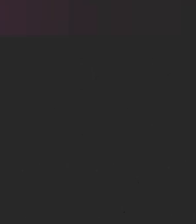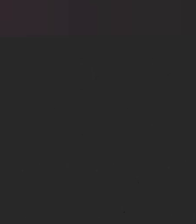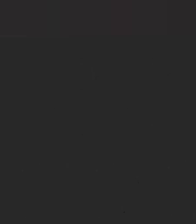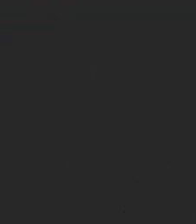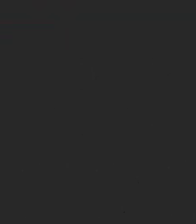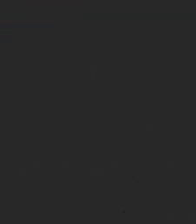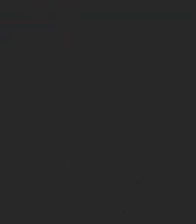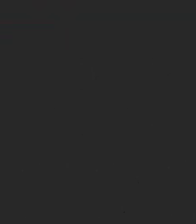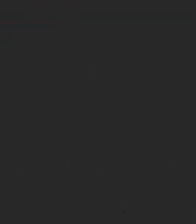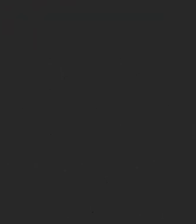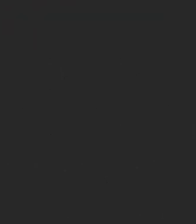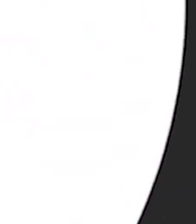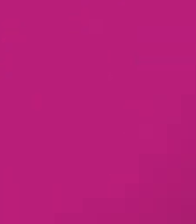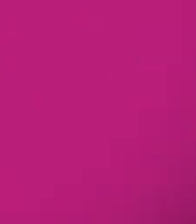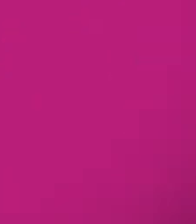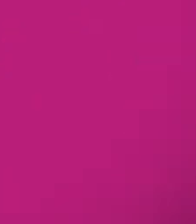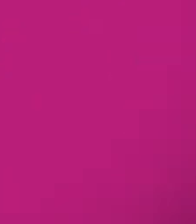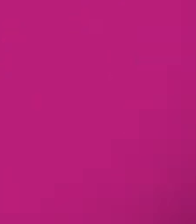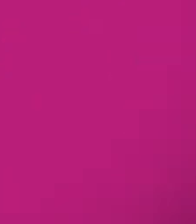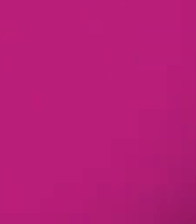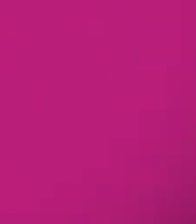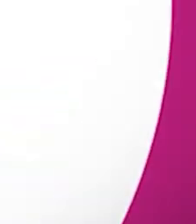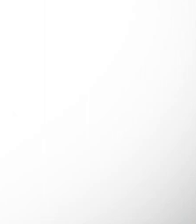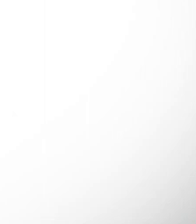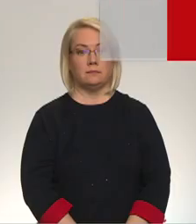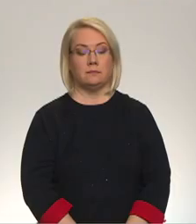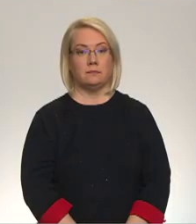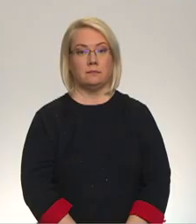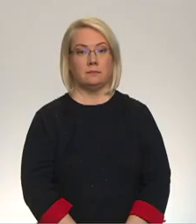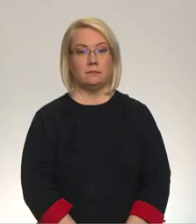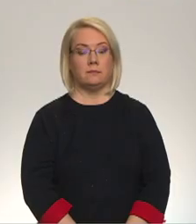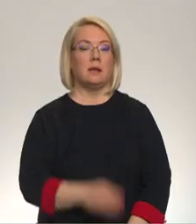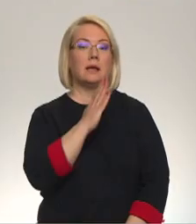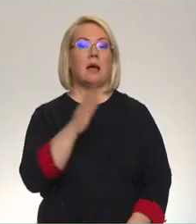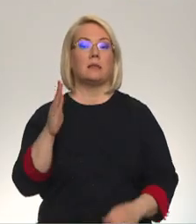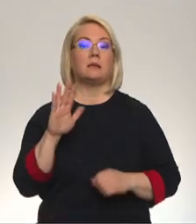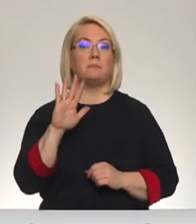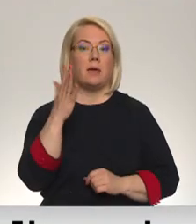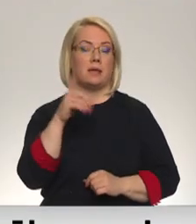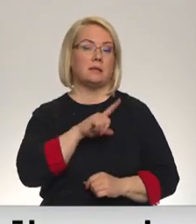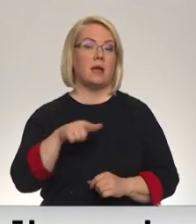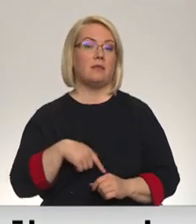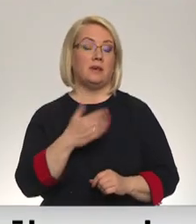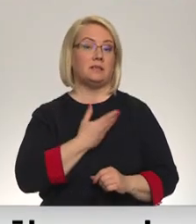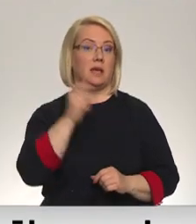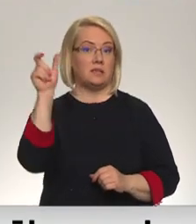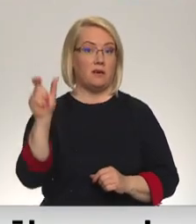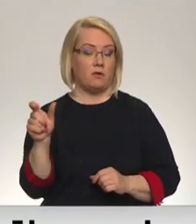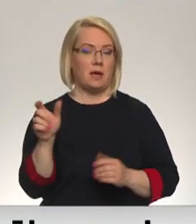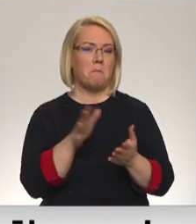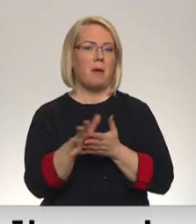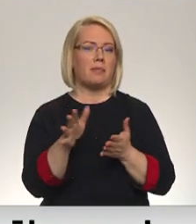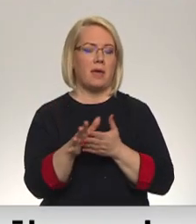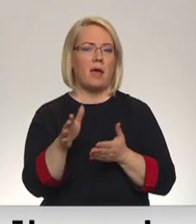Re! Viss ēters ir te! Katrs spiegtais klāpīs iedzīvotājs patērē